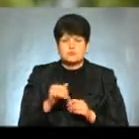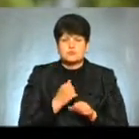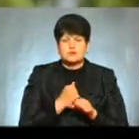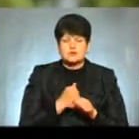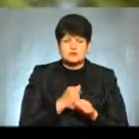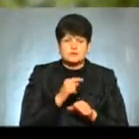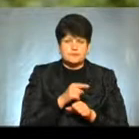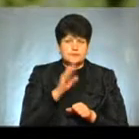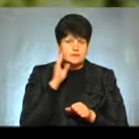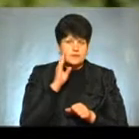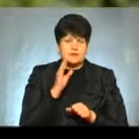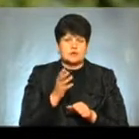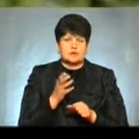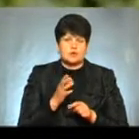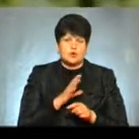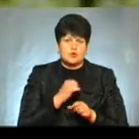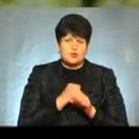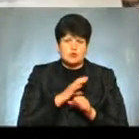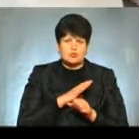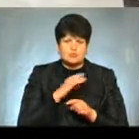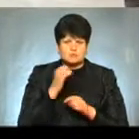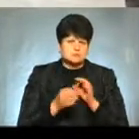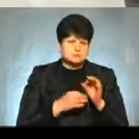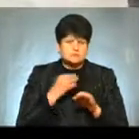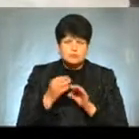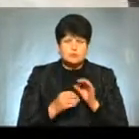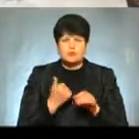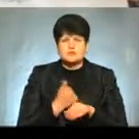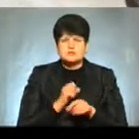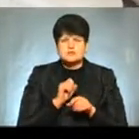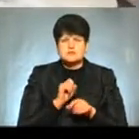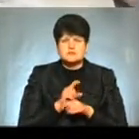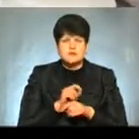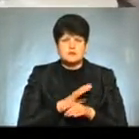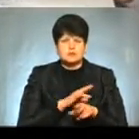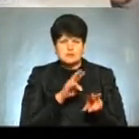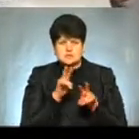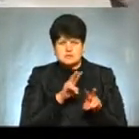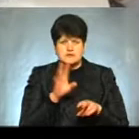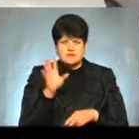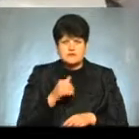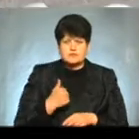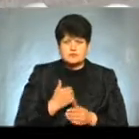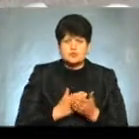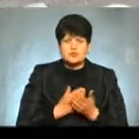лікарем-радіологом Каже, робота була цілодобовою Головним його завданням було стежити за станом здоров'я усіх військовослужбовців із десятків